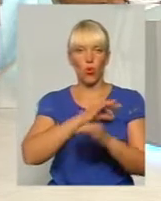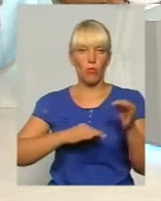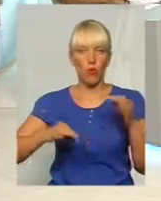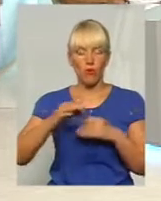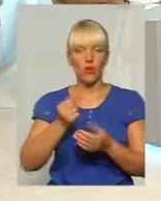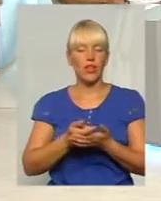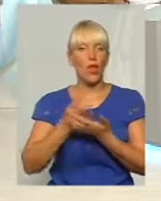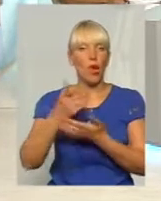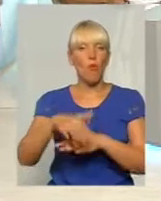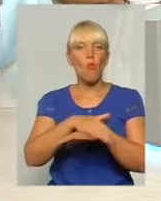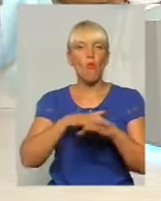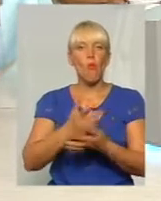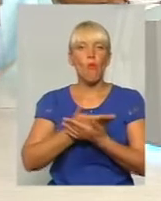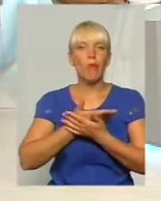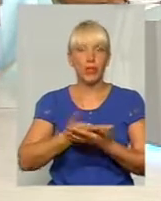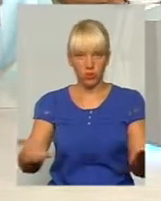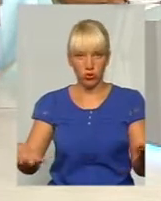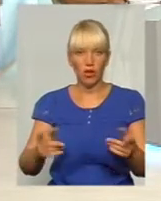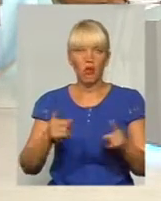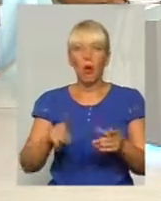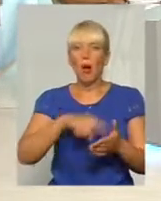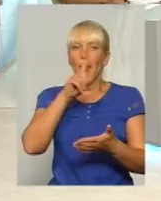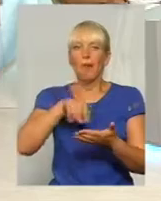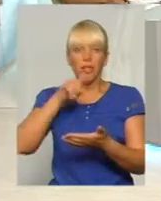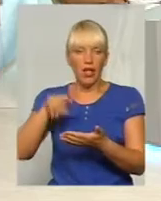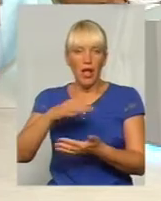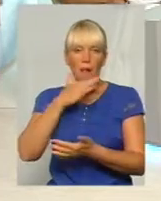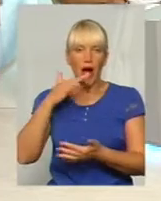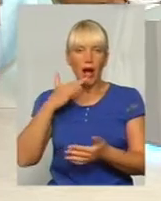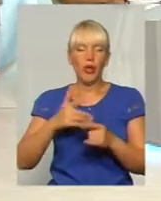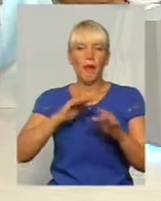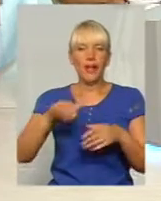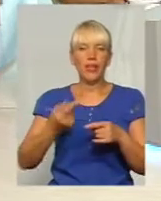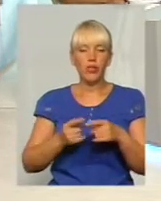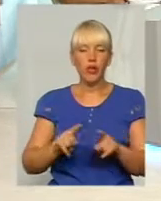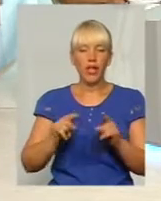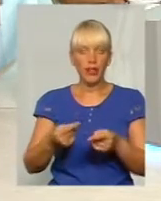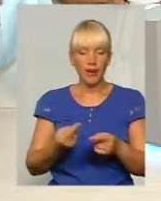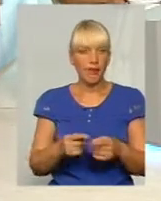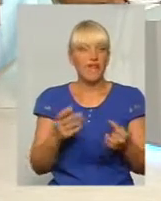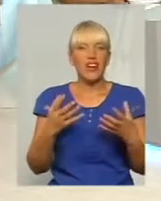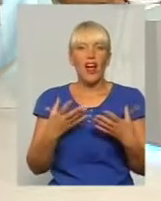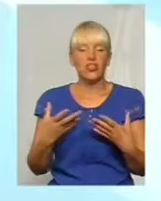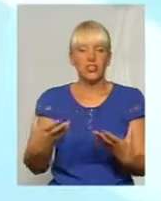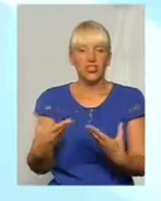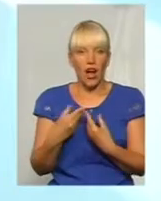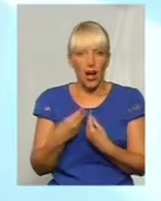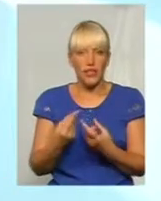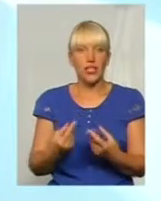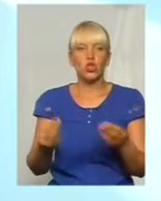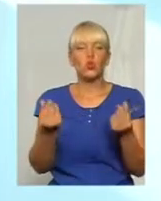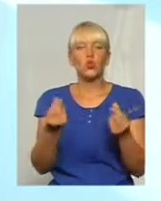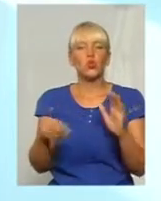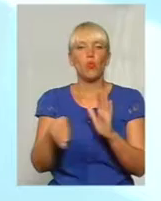публічно, тому що питань виникає чимало після цього затримання. Насамперед виражає сума хабара. Такий